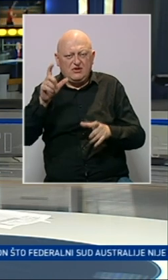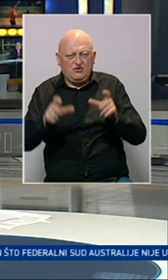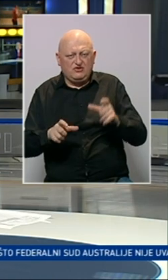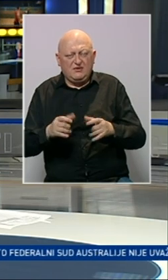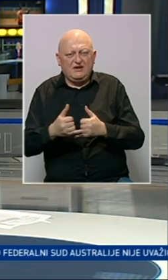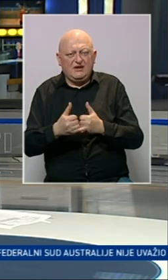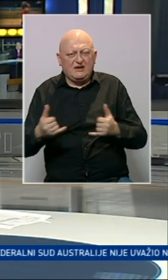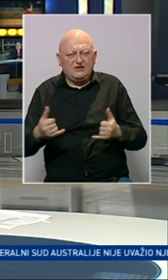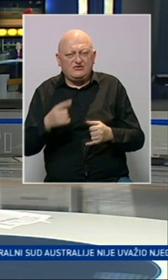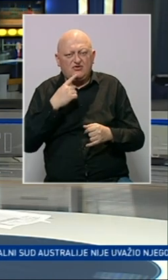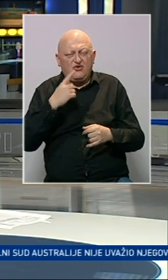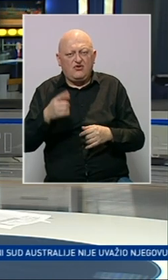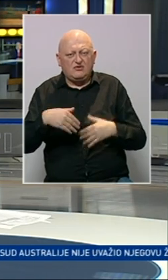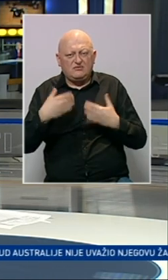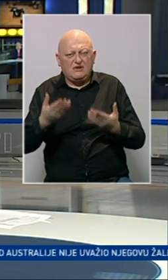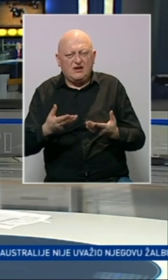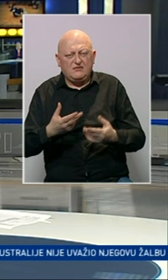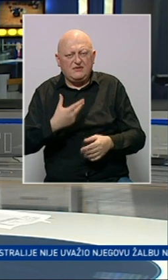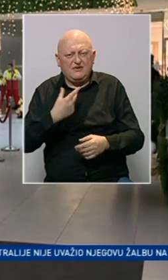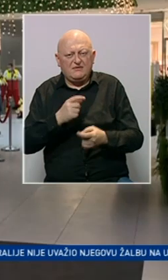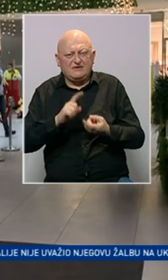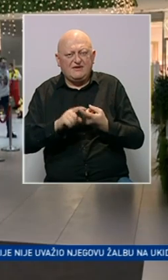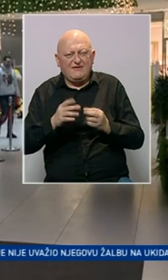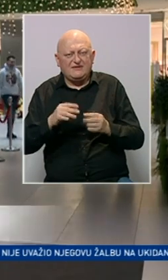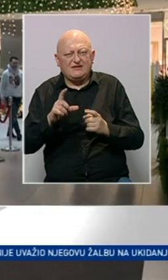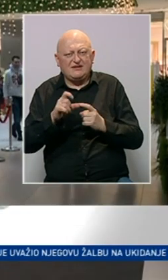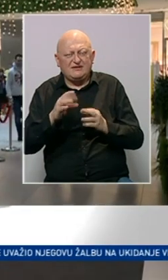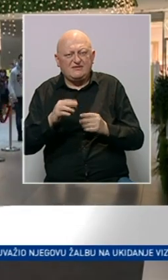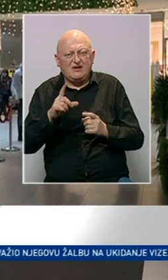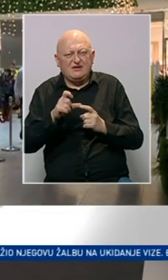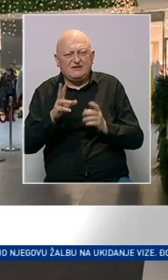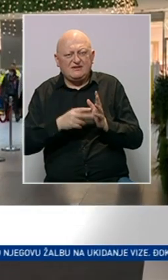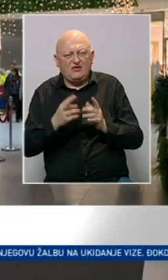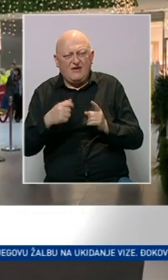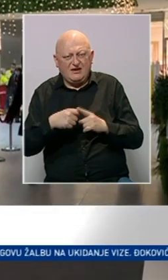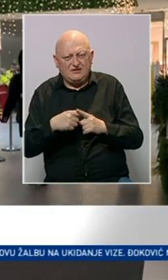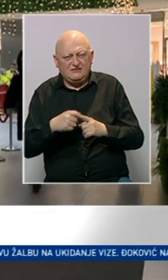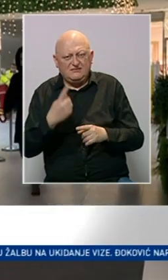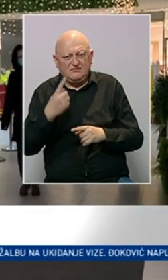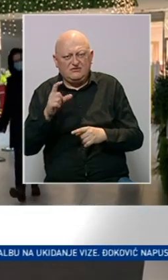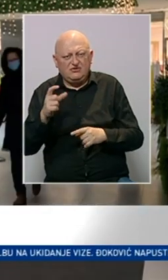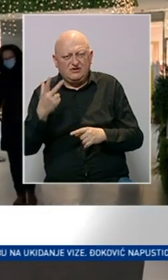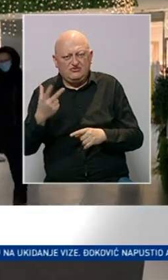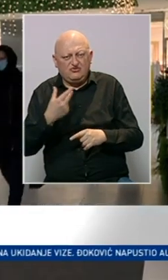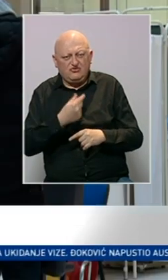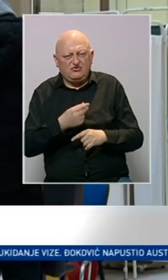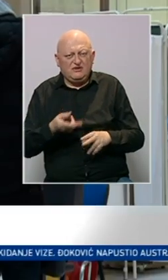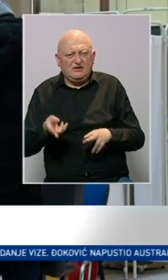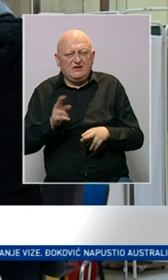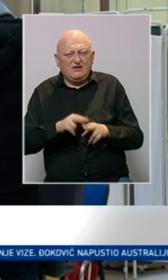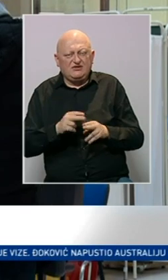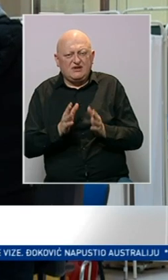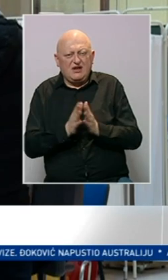osoba. Građanima su na raspolaganju bile vakcine Pfizer, Sinopharm i Sinovac za prvu, drugu i treću dozu.